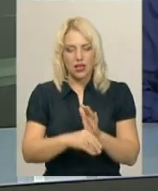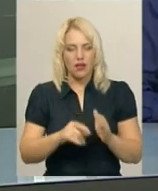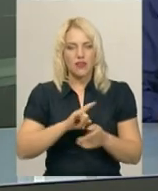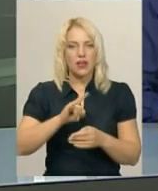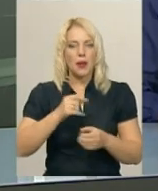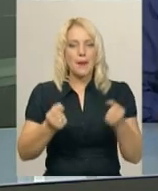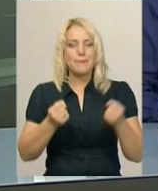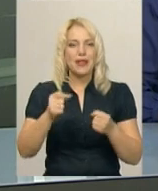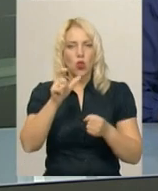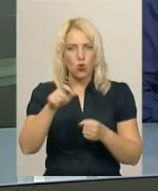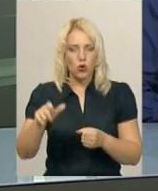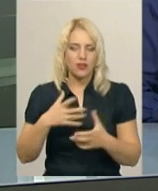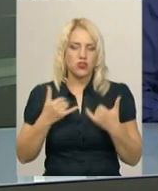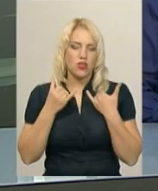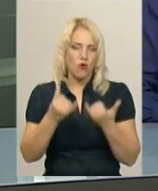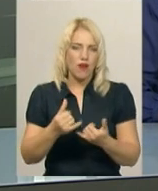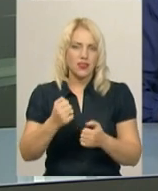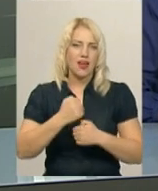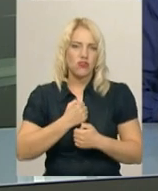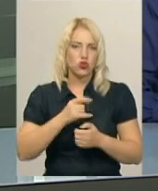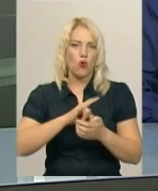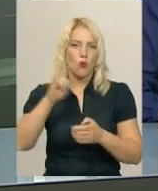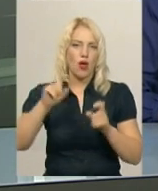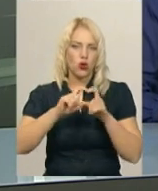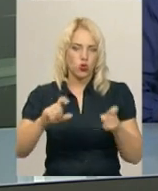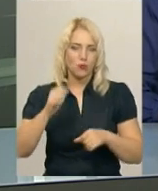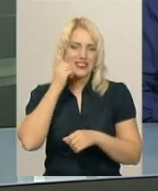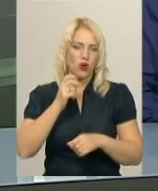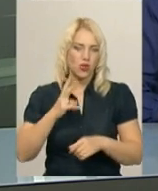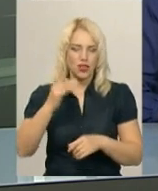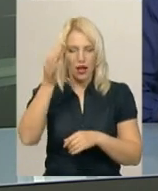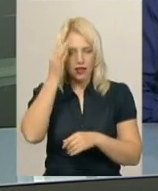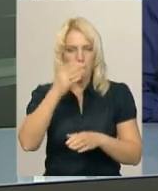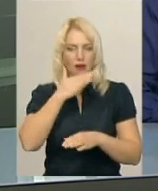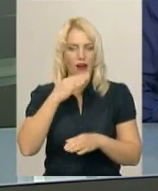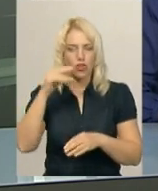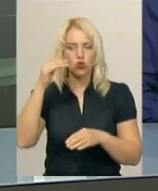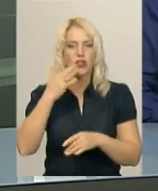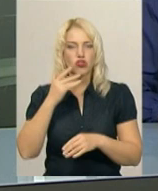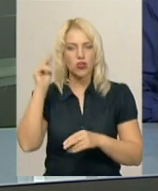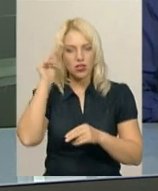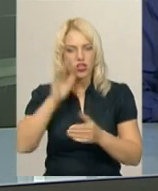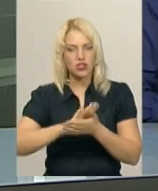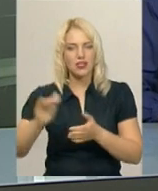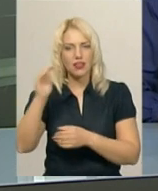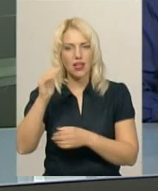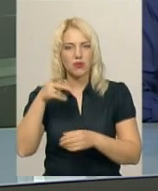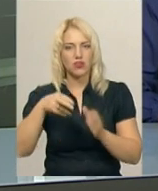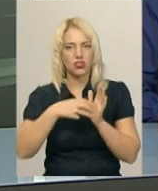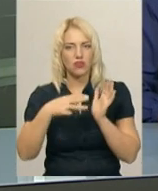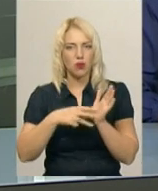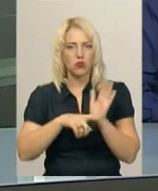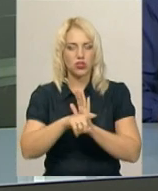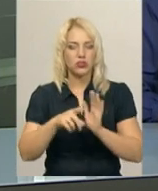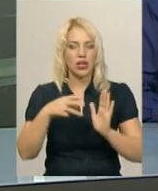сьогодні вшанували на військовому аеродромі Старокостянтинова. Нагадаю, багатонаціональні навчання «Чисте небо-2018» розпочалися